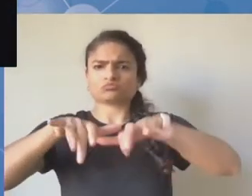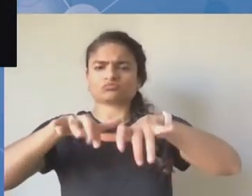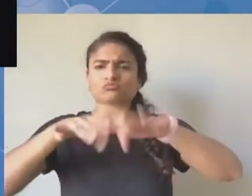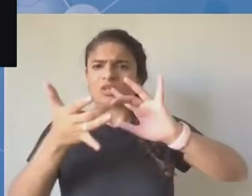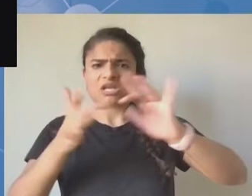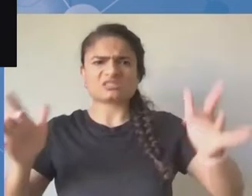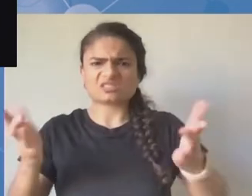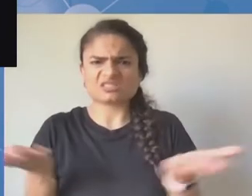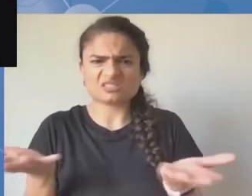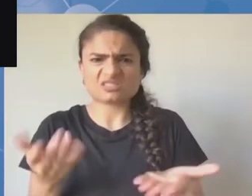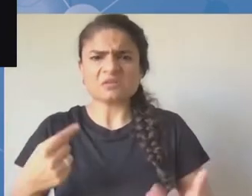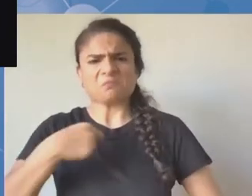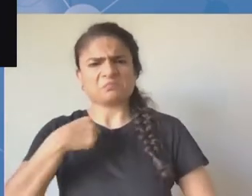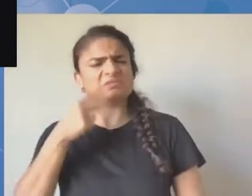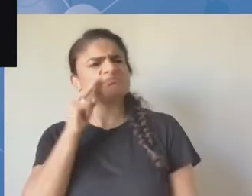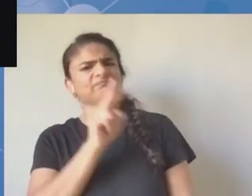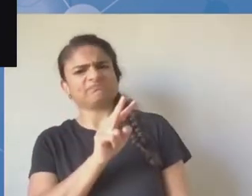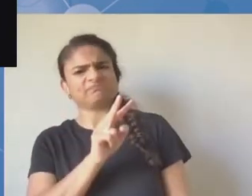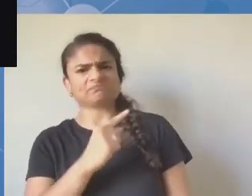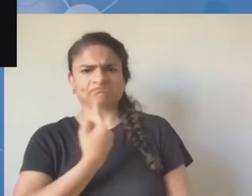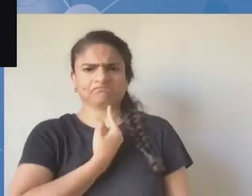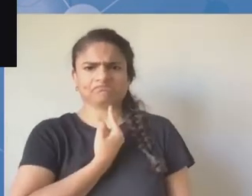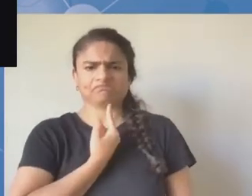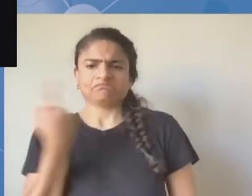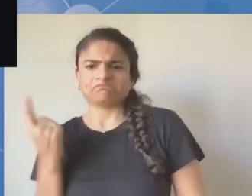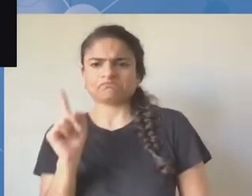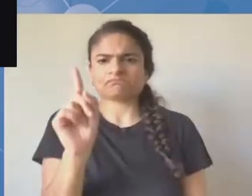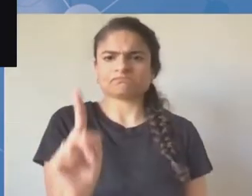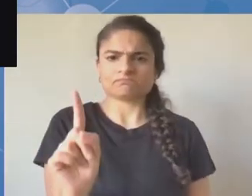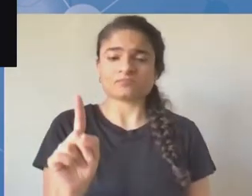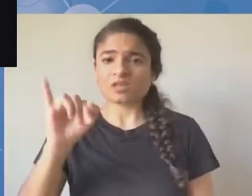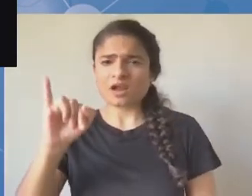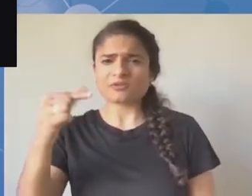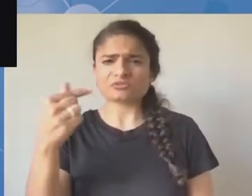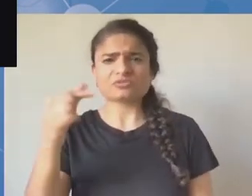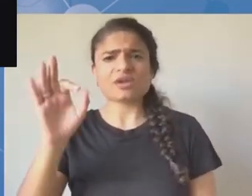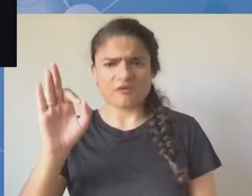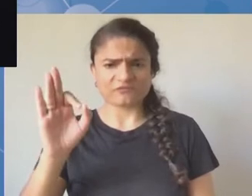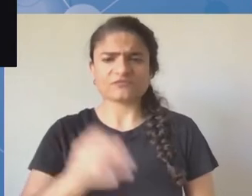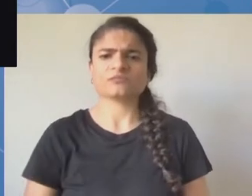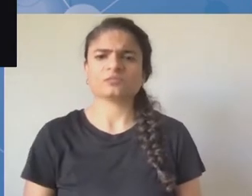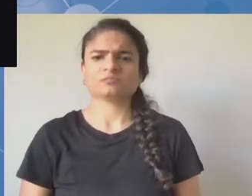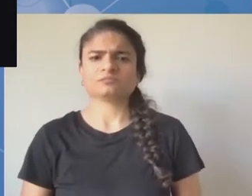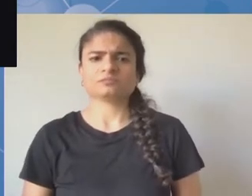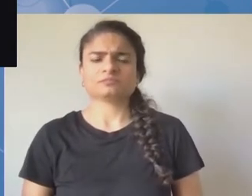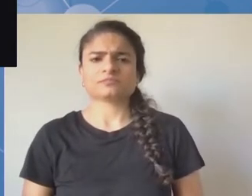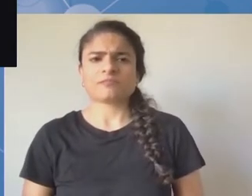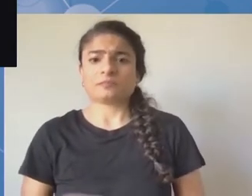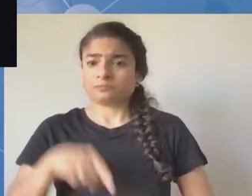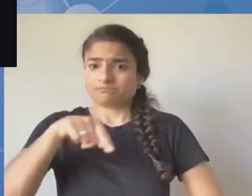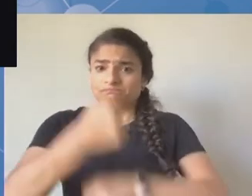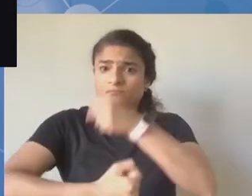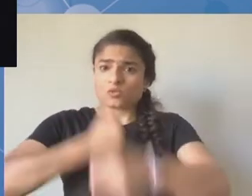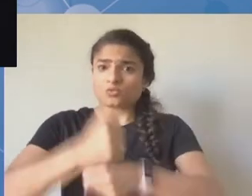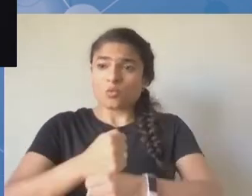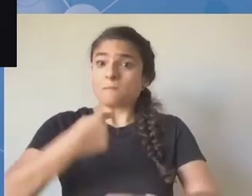Uczestniczyłam w szczycie IGF w tym roku. Chciałabym podziękować organizatorom z